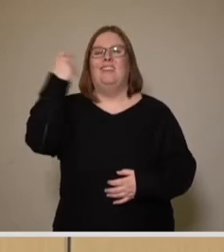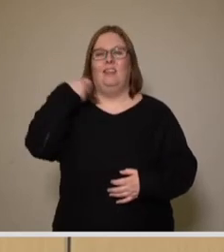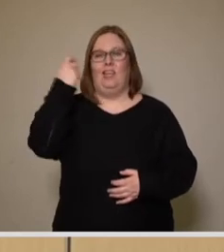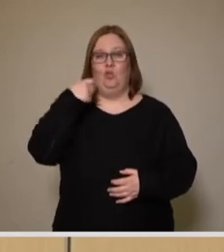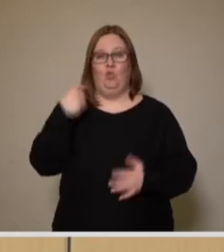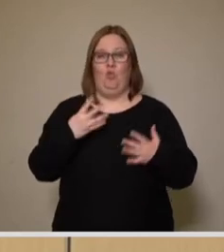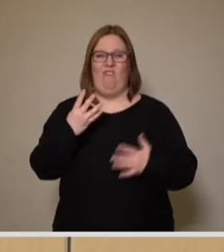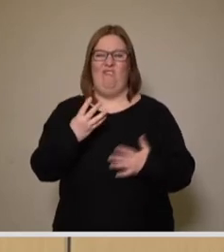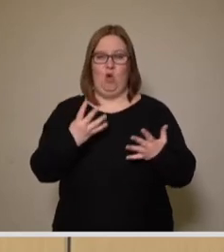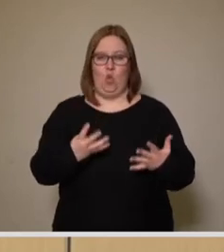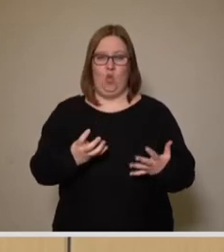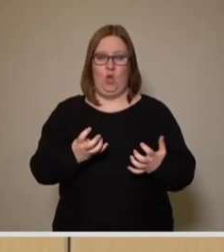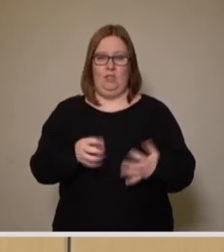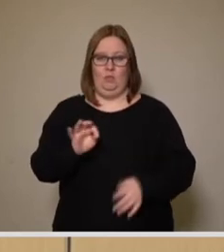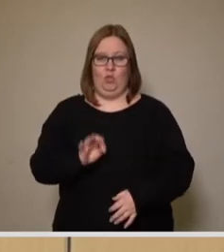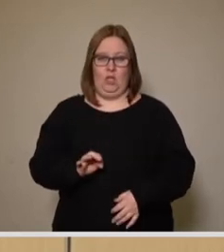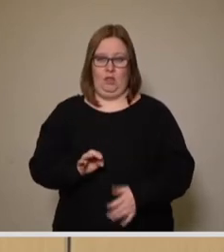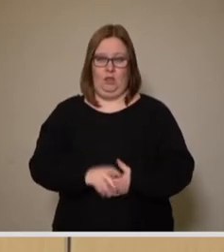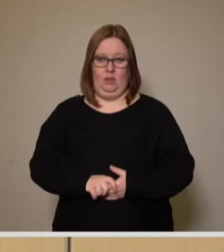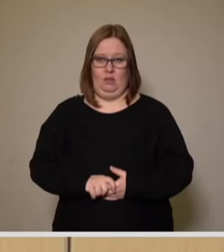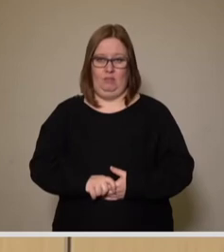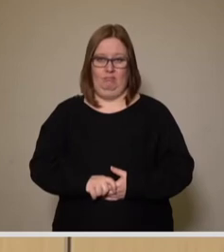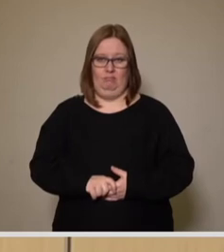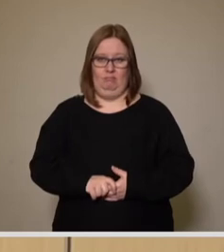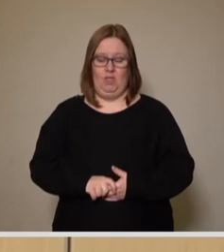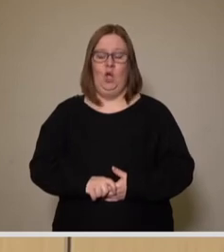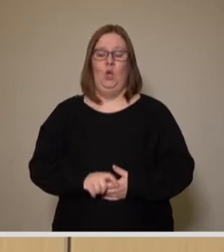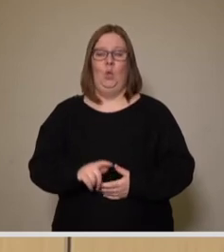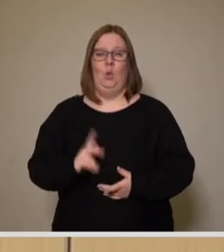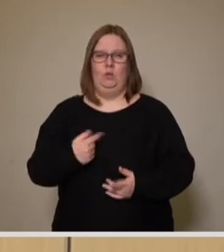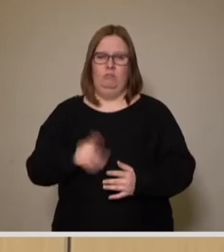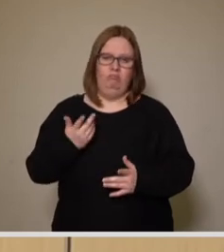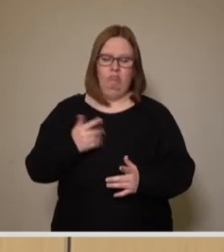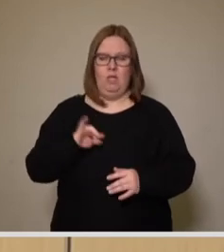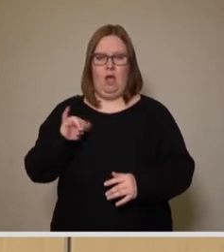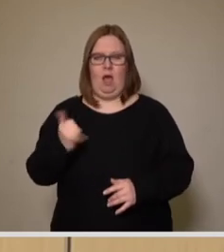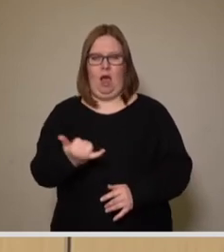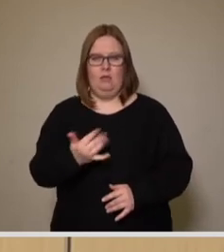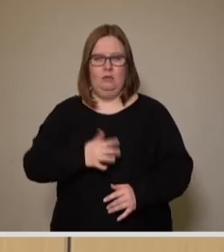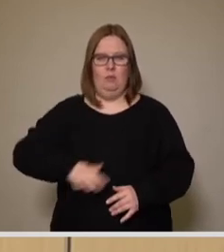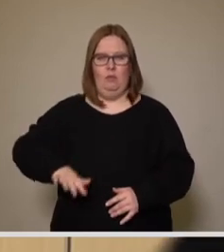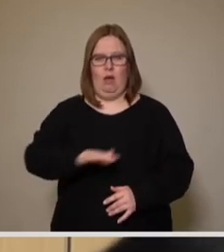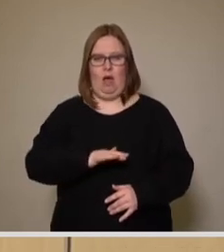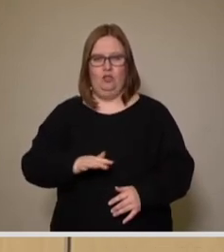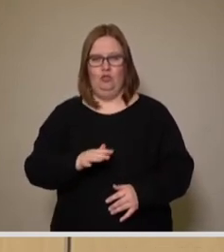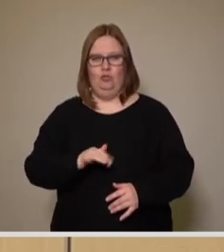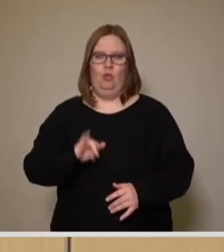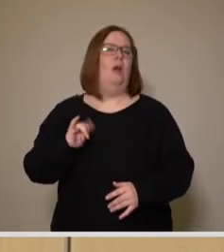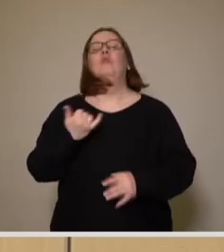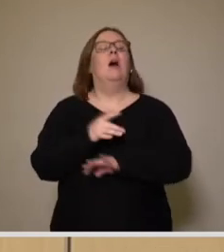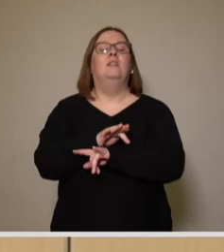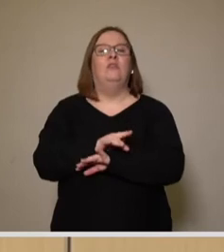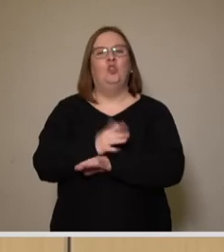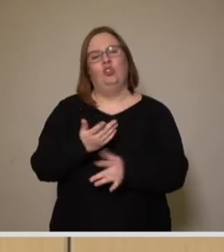94 Prozent und jetzt im Reise, in der Reisewirtschaft